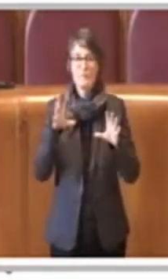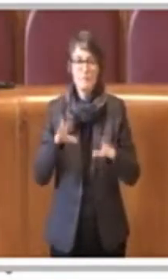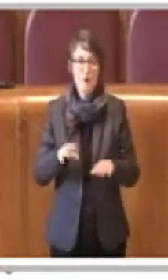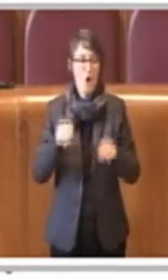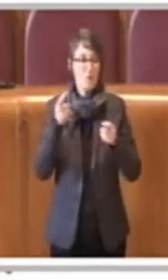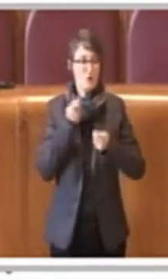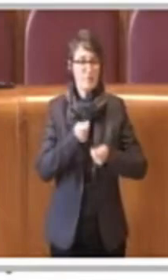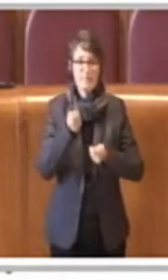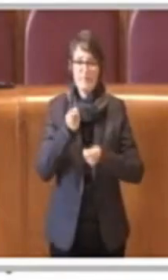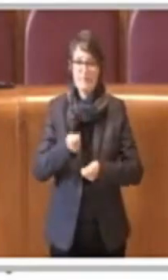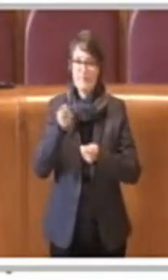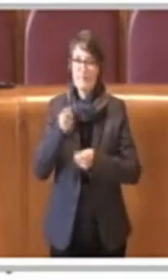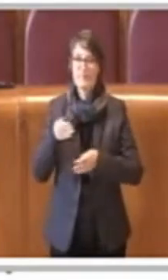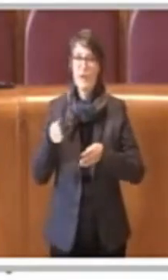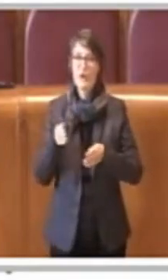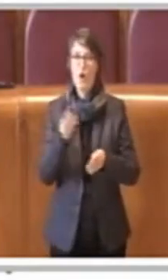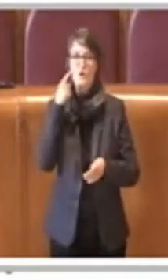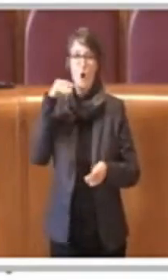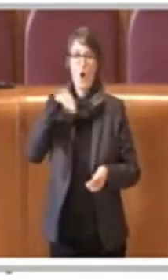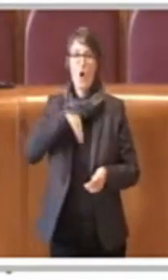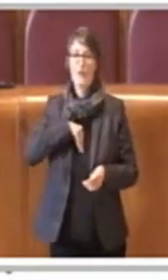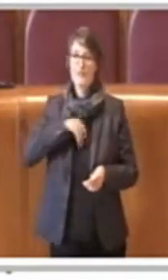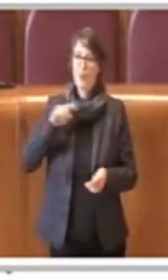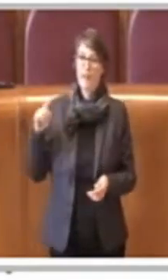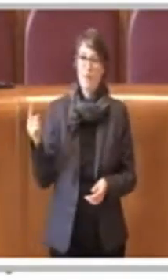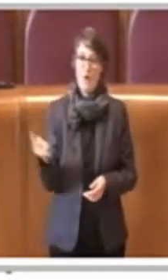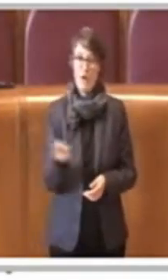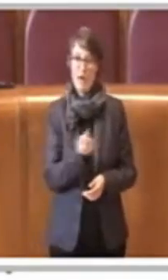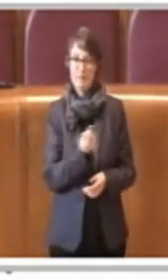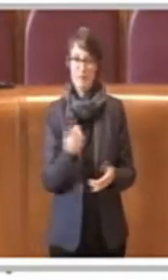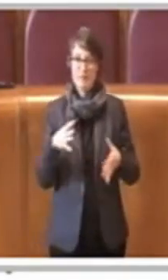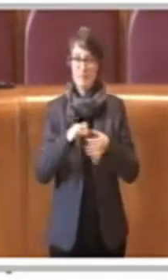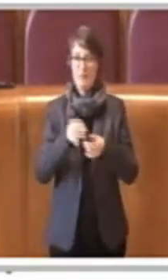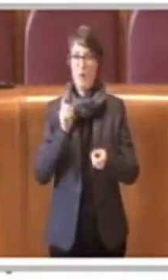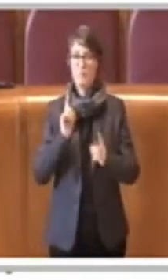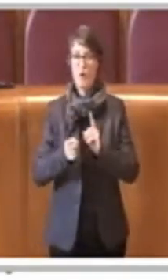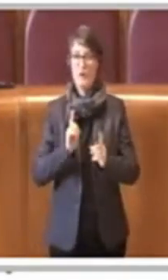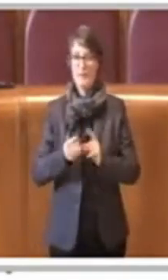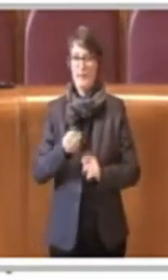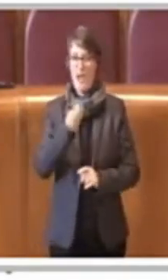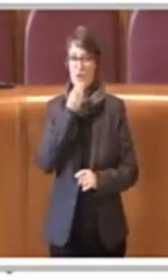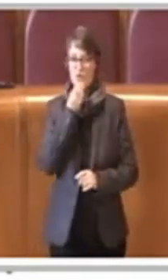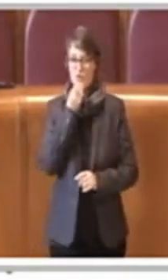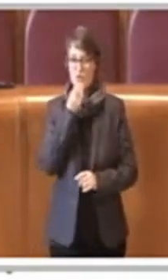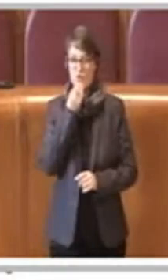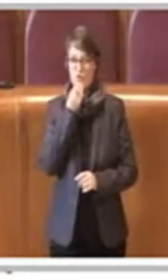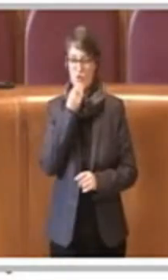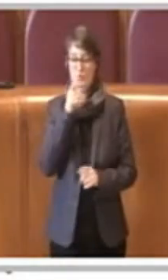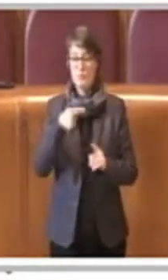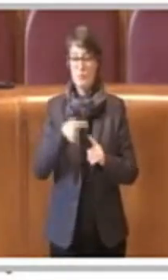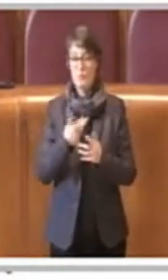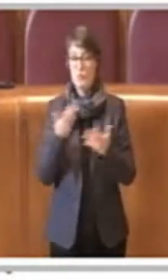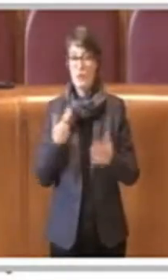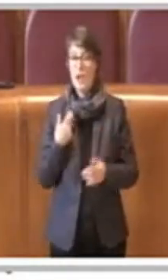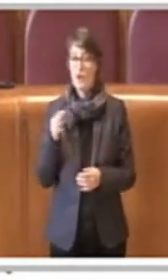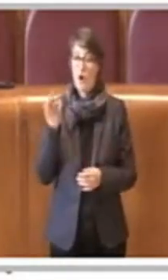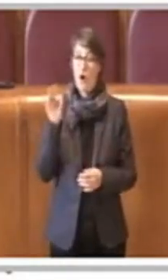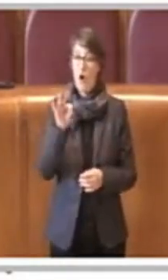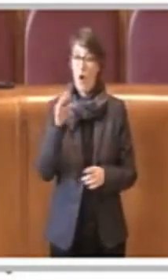per quanto riguarda la politica del cibo e raggiungere gli obiettivi di sviluppo sostenibile